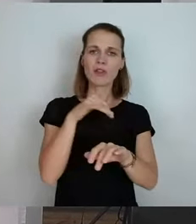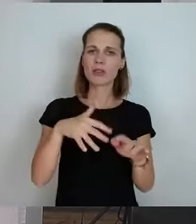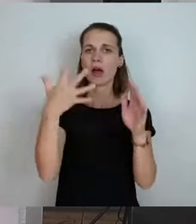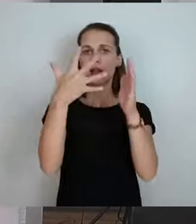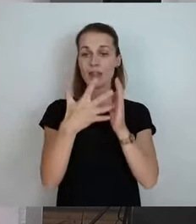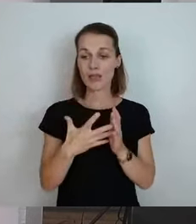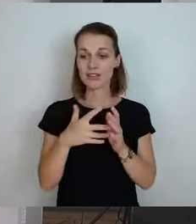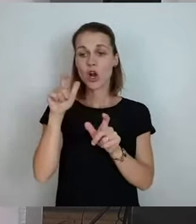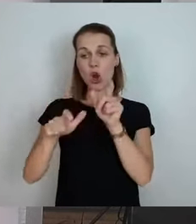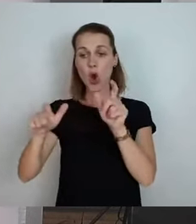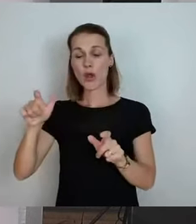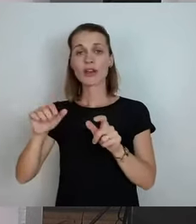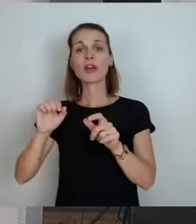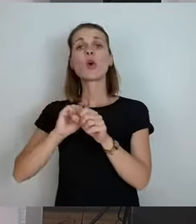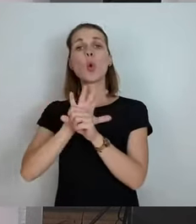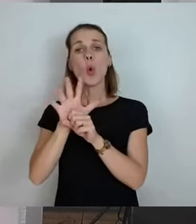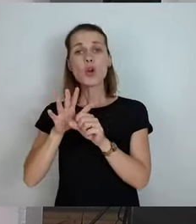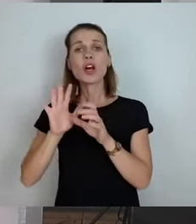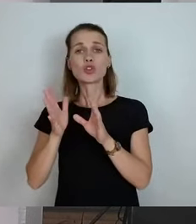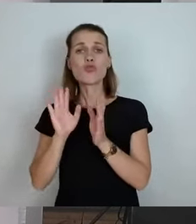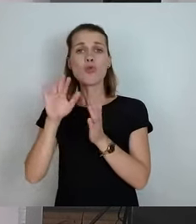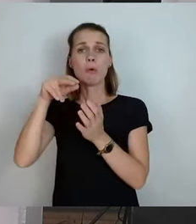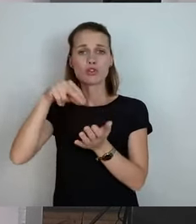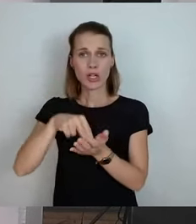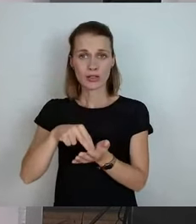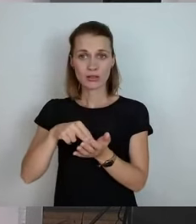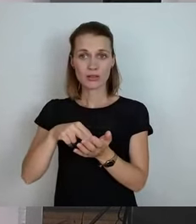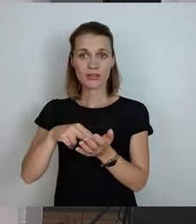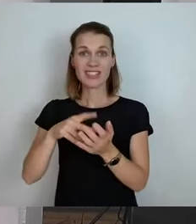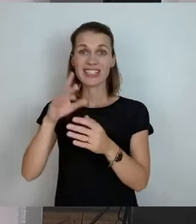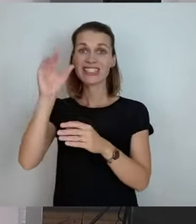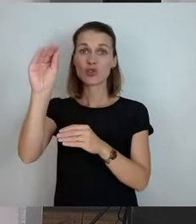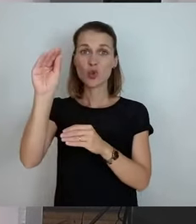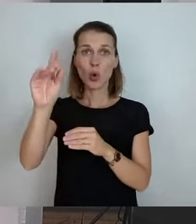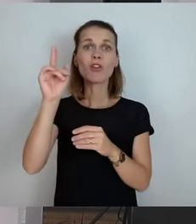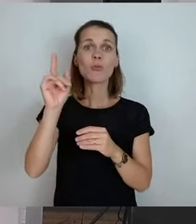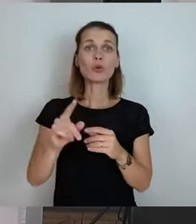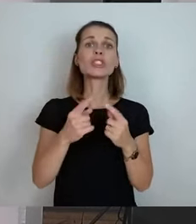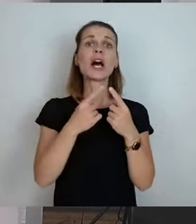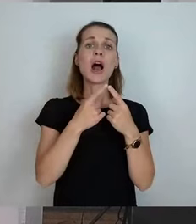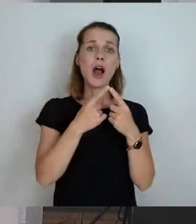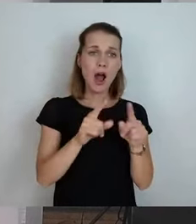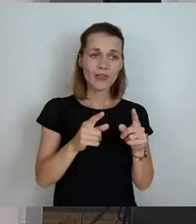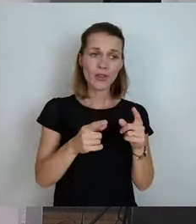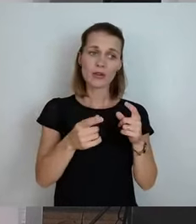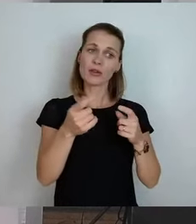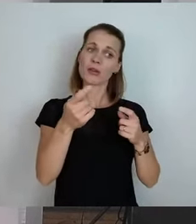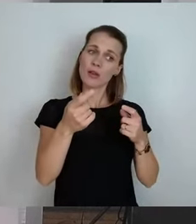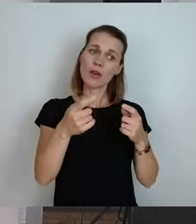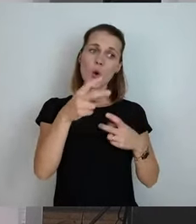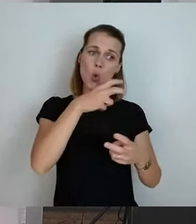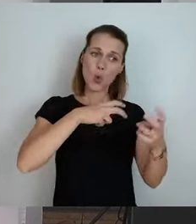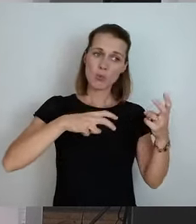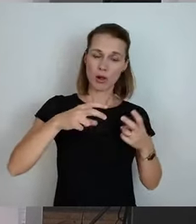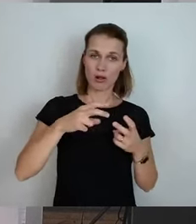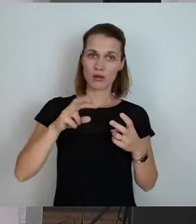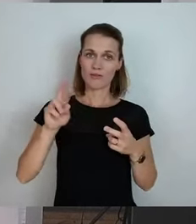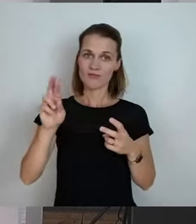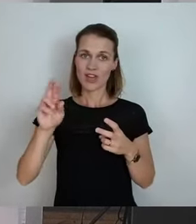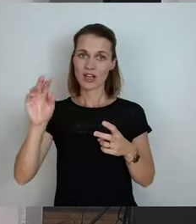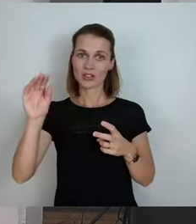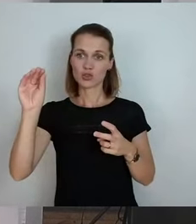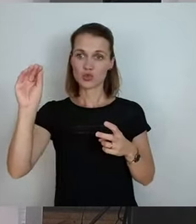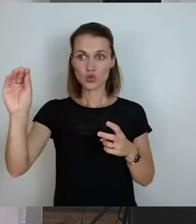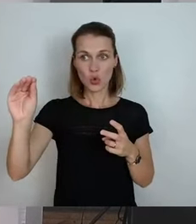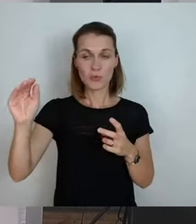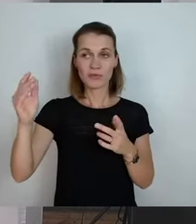und die müssen in Zukunft anders behandelt werden, als die, die das alles nicht machen. Also kommen Sie nicht auf die Idee, wieder so einen Lockdown